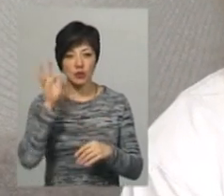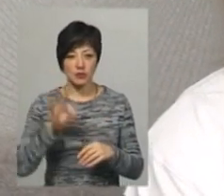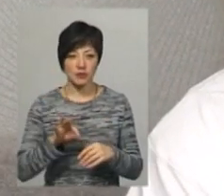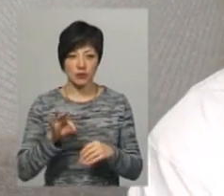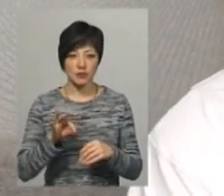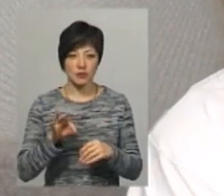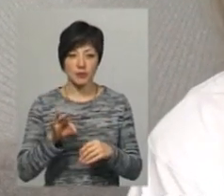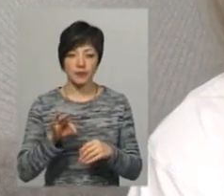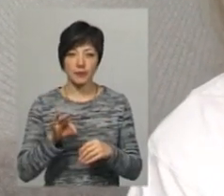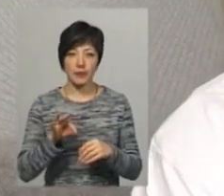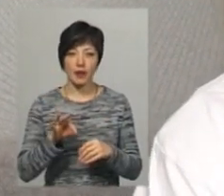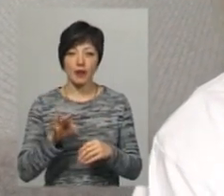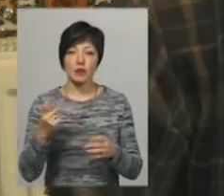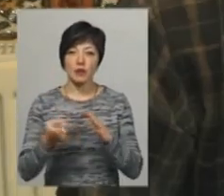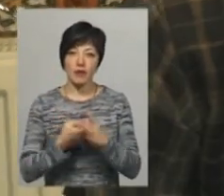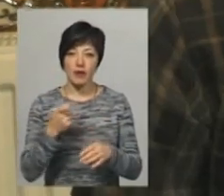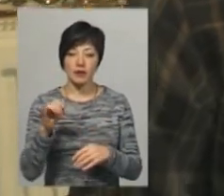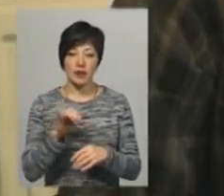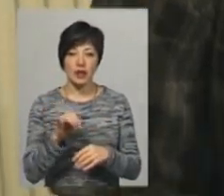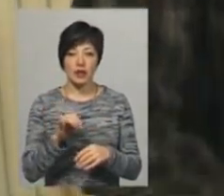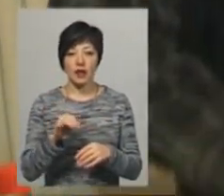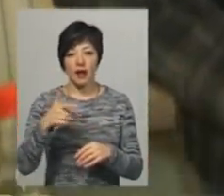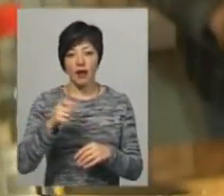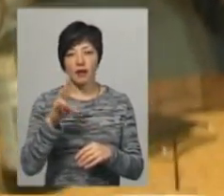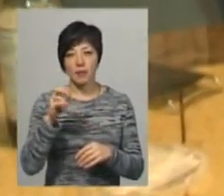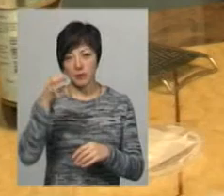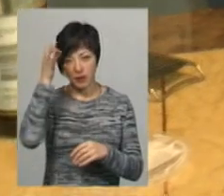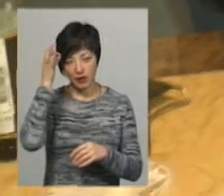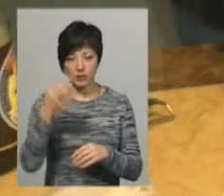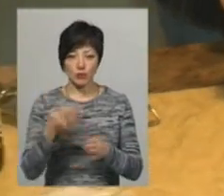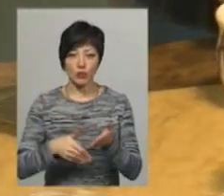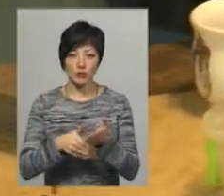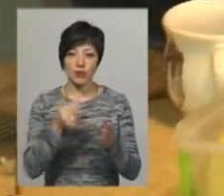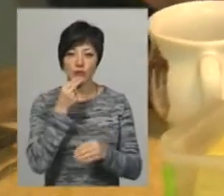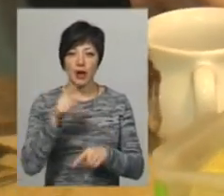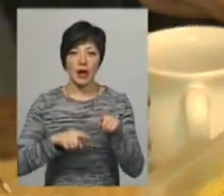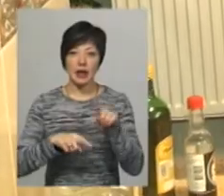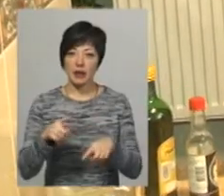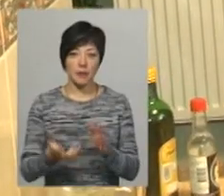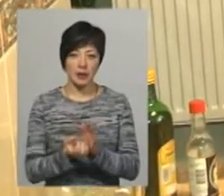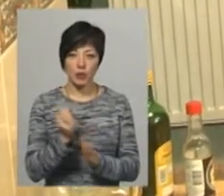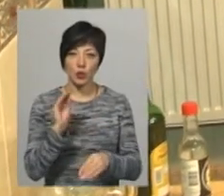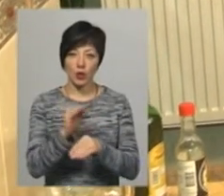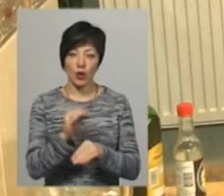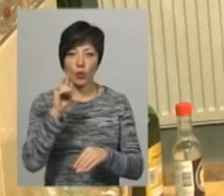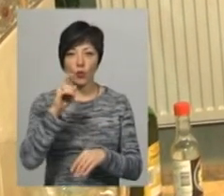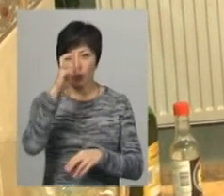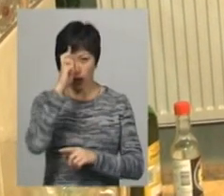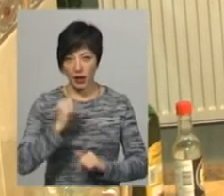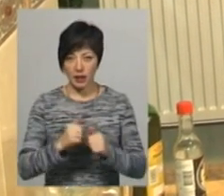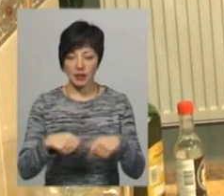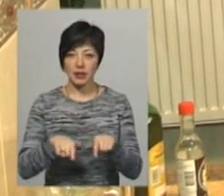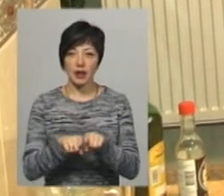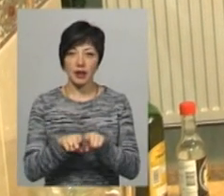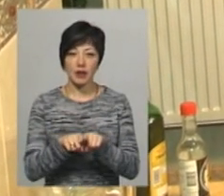якось визнавати. Єна пригадує, спочатку його спосіб харчування рідні не підтримали, та додає, в Україні такий спосіб